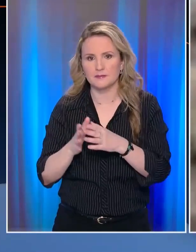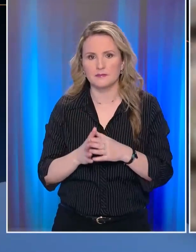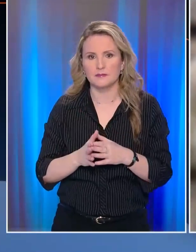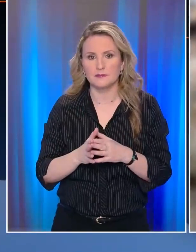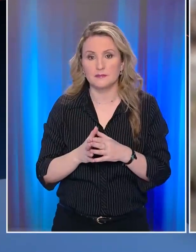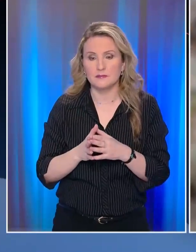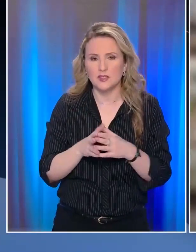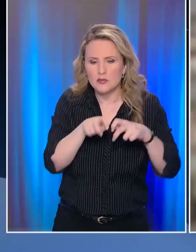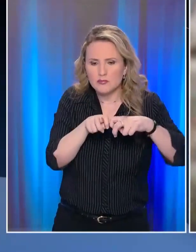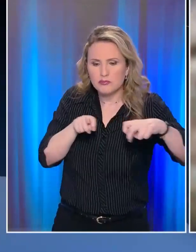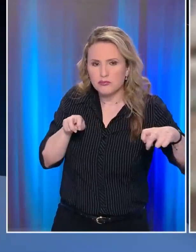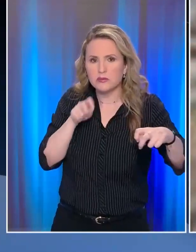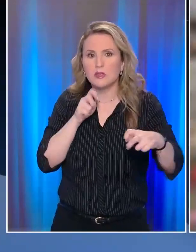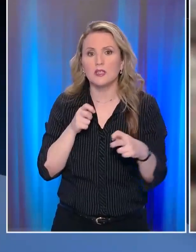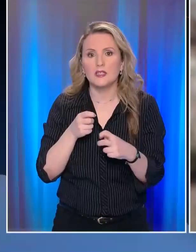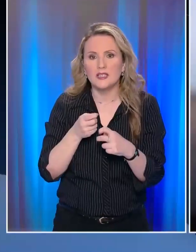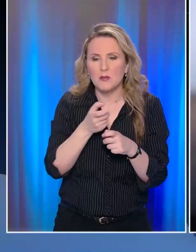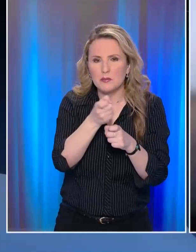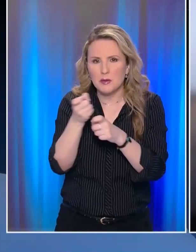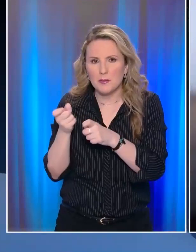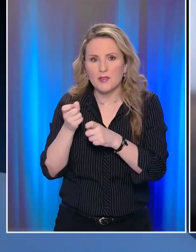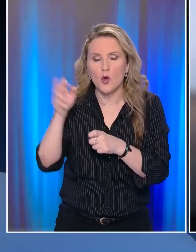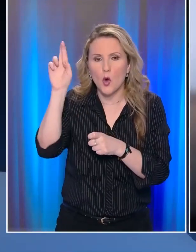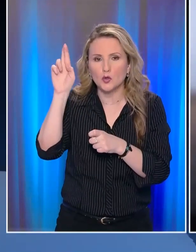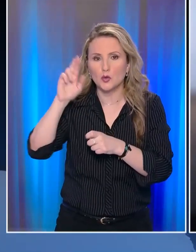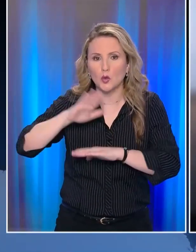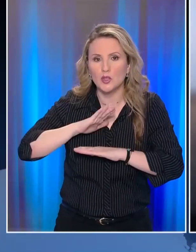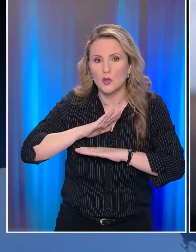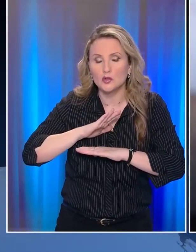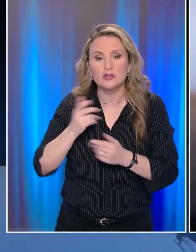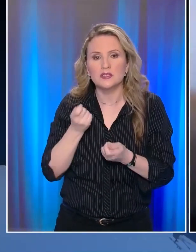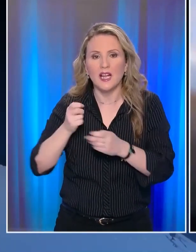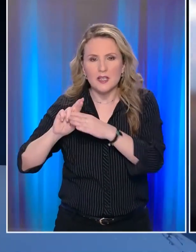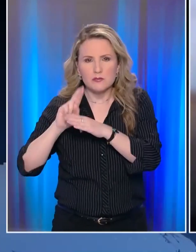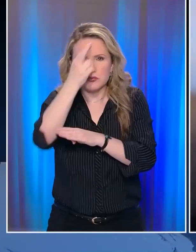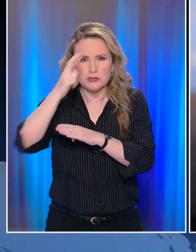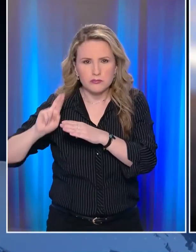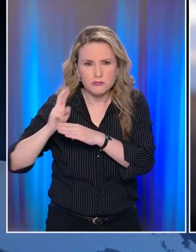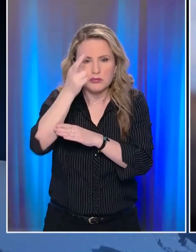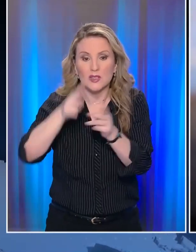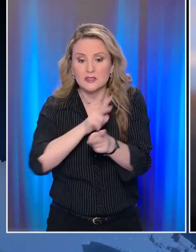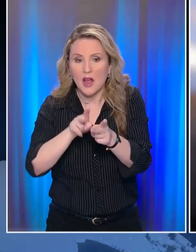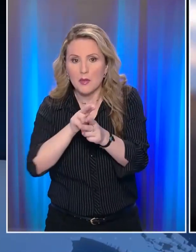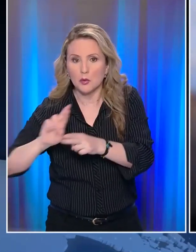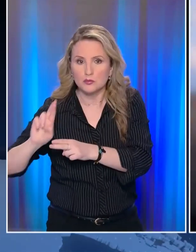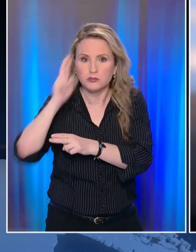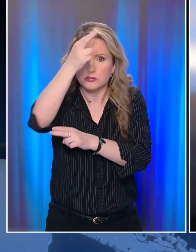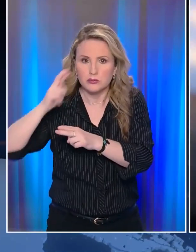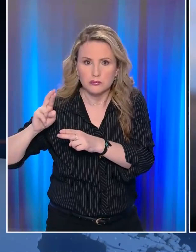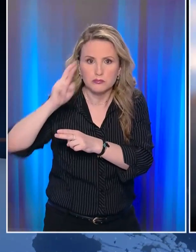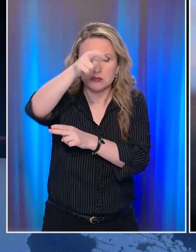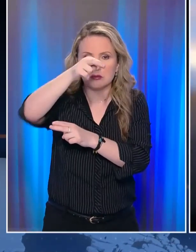Στείνουν ενέδρες και καταφέρνουν πλήγματα Ο ρωσικός στρατός απαντάει με έκτοξ αυτές πυράβλων από σίδηρο δρομικό σταθμό της περιοχής